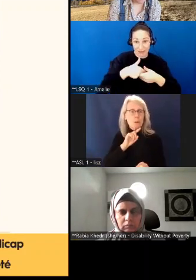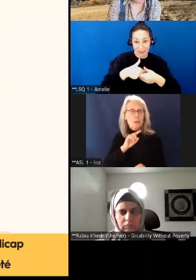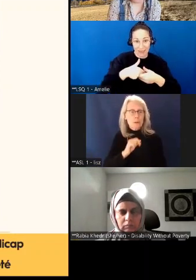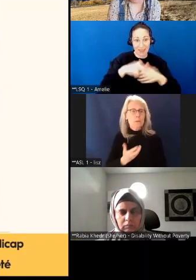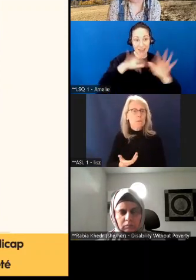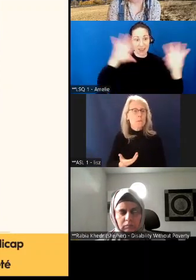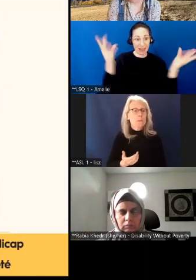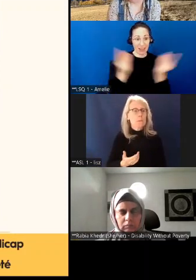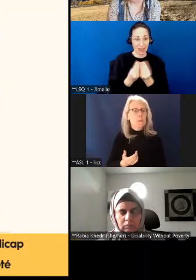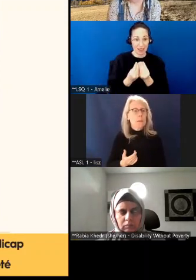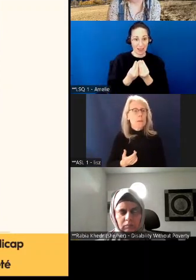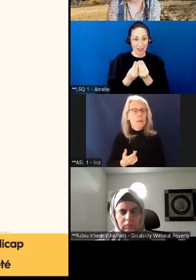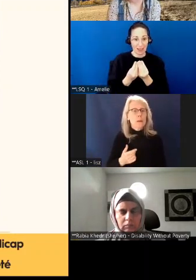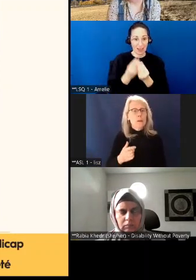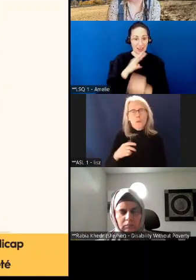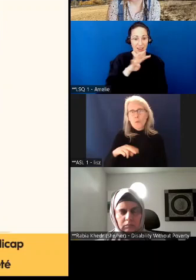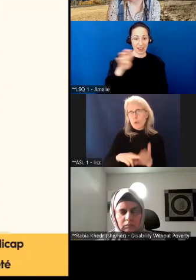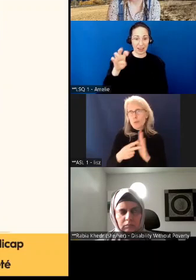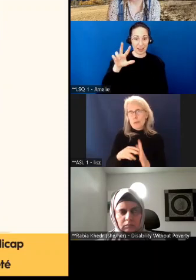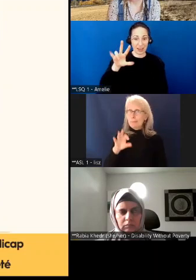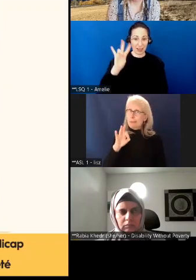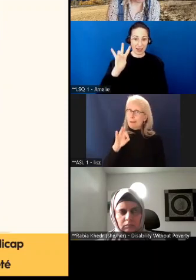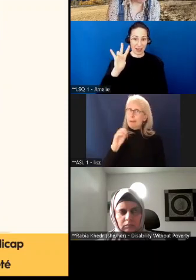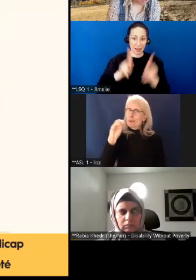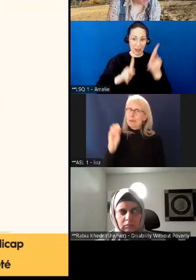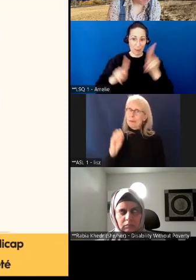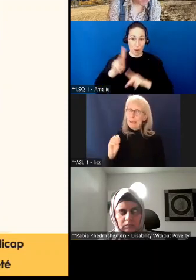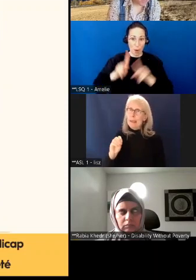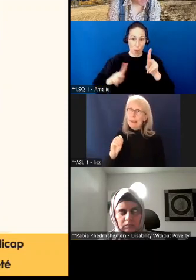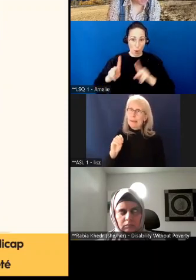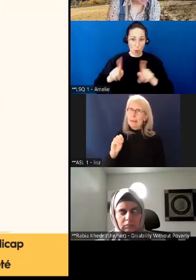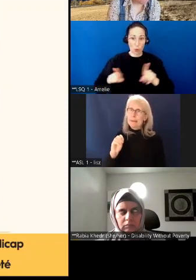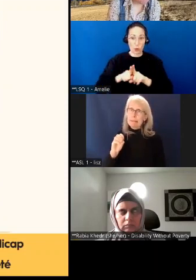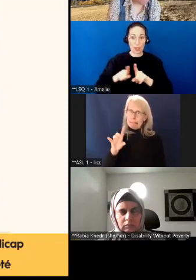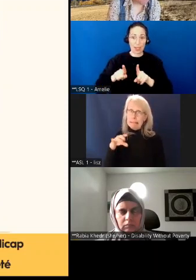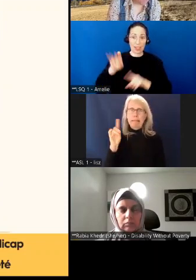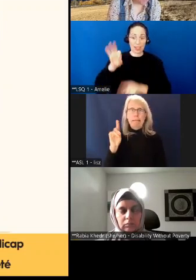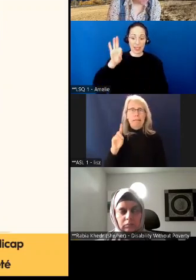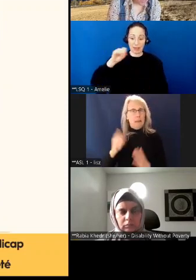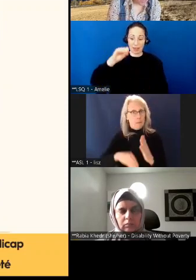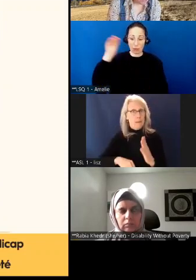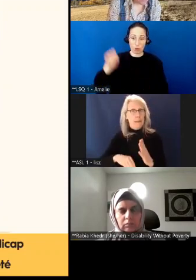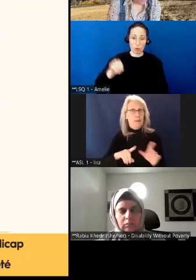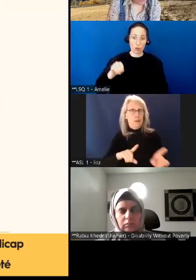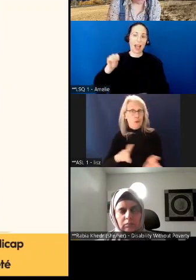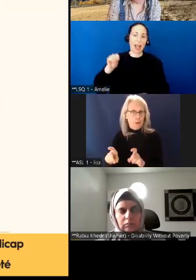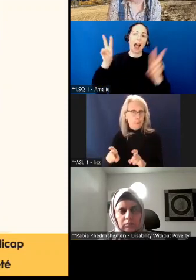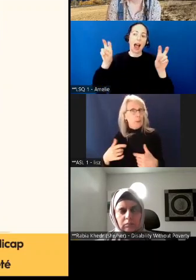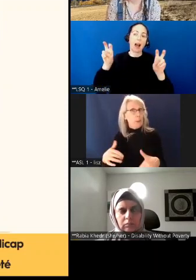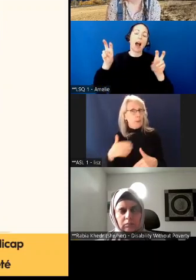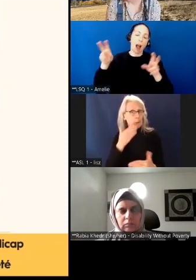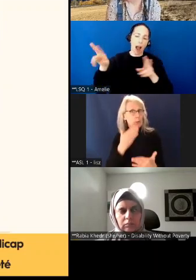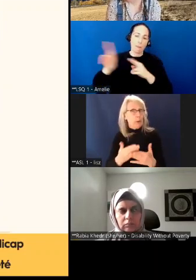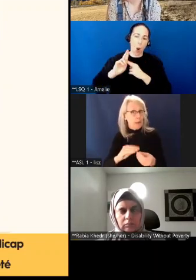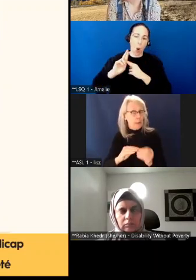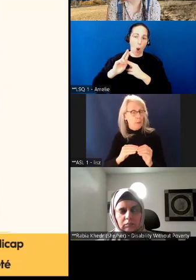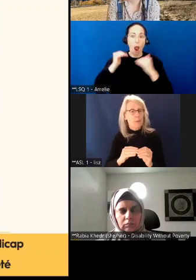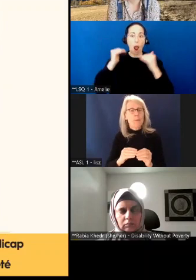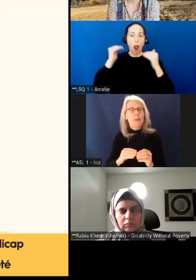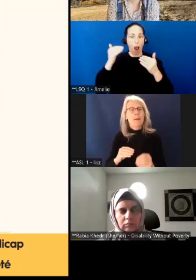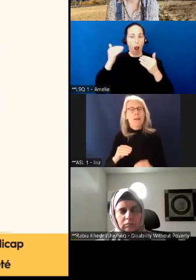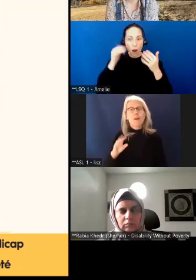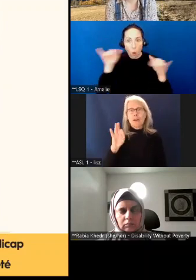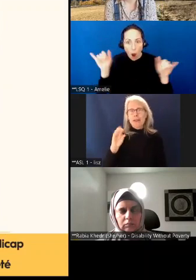437 réponses et 90 % de taux de réponse. C'est incroyablement élevé.